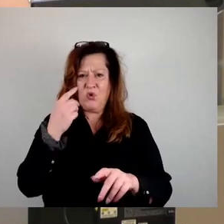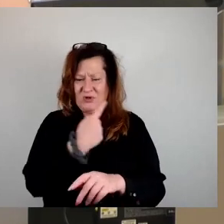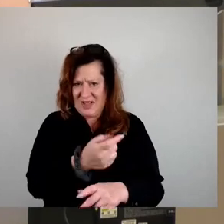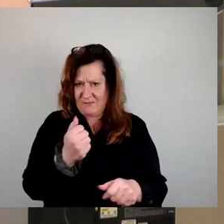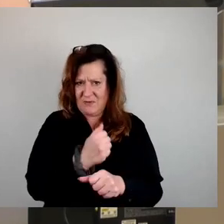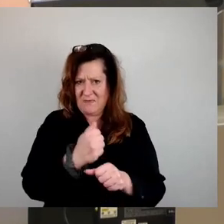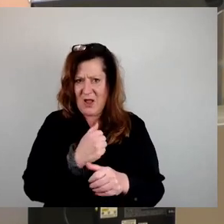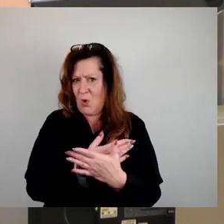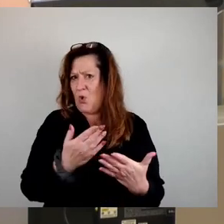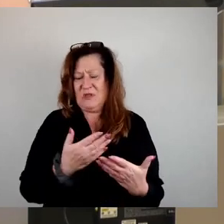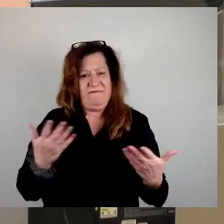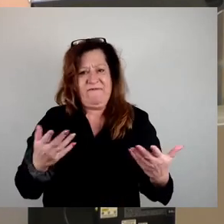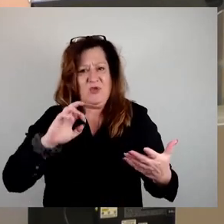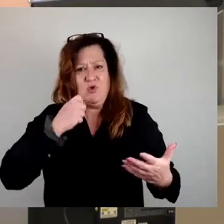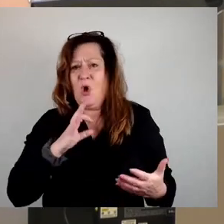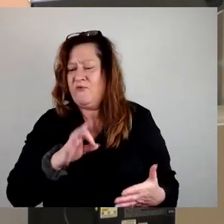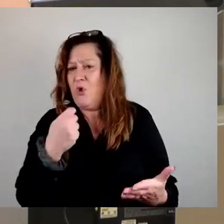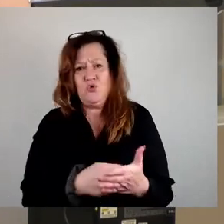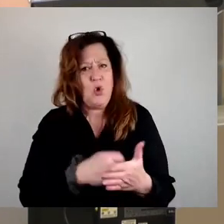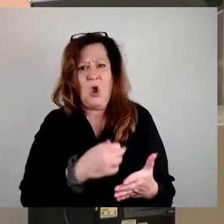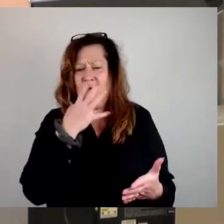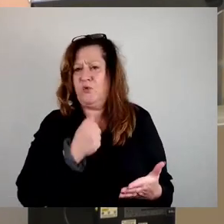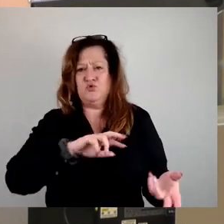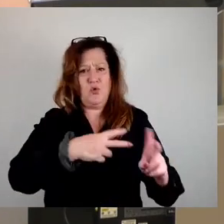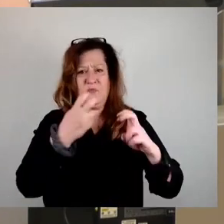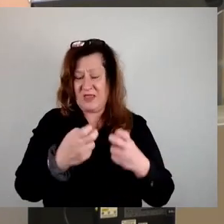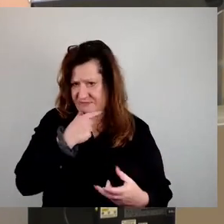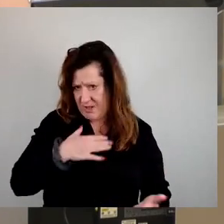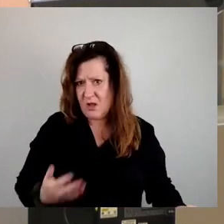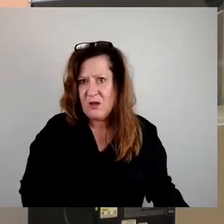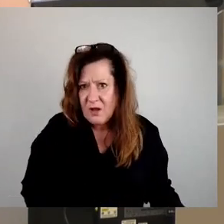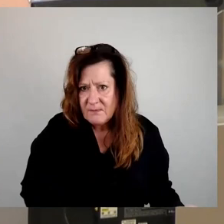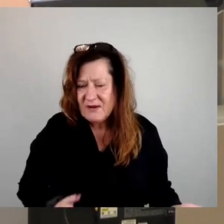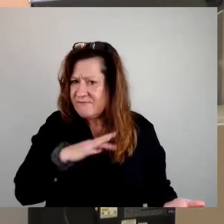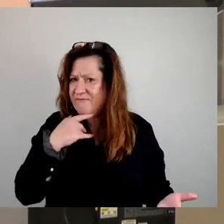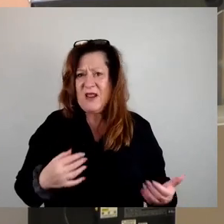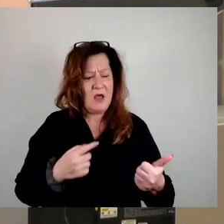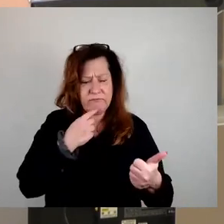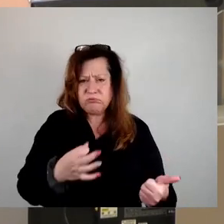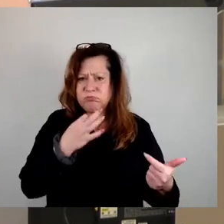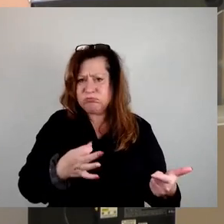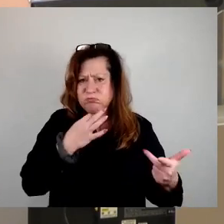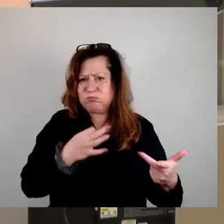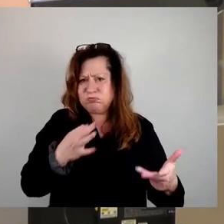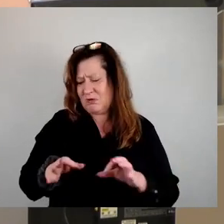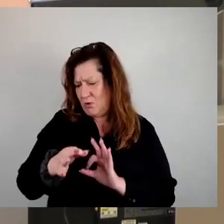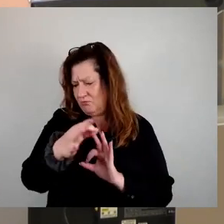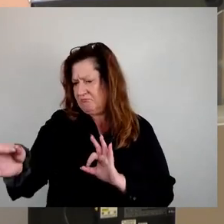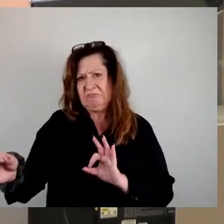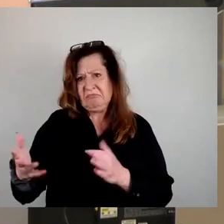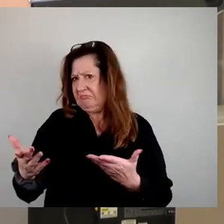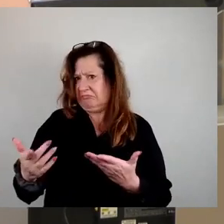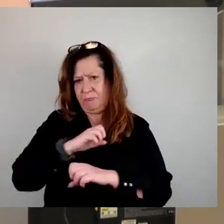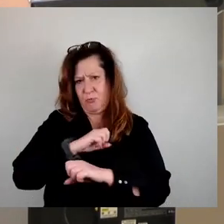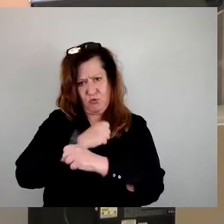Wünsche sollten dann noch vielleicht plötzlich mit realisiert werden? Da sind ganz, ganz viele Rahmenfragen bei den Grundstücken völlig offen. In der Vergangenheit hakt